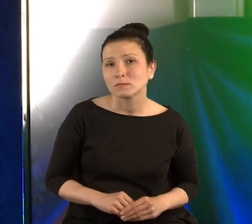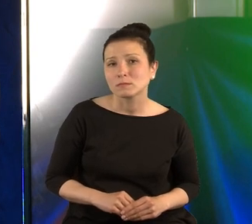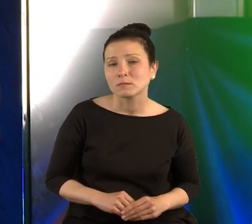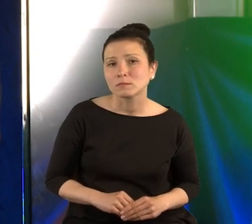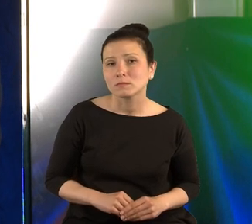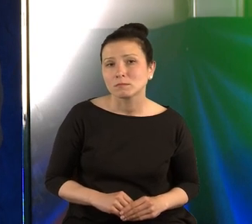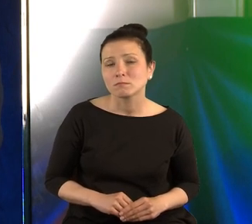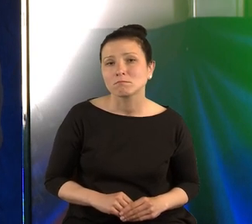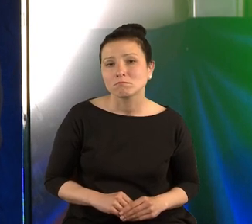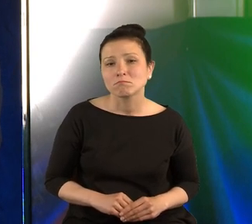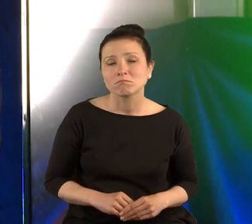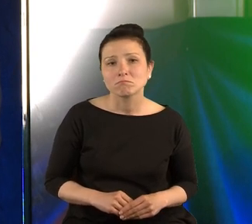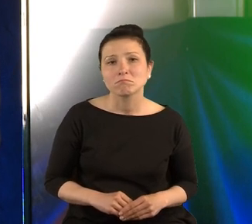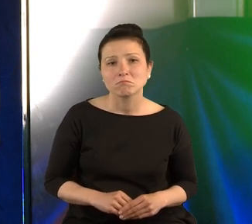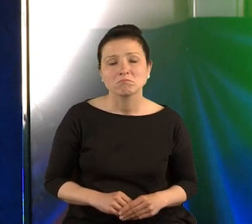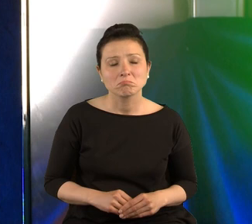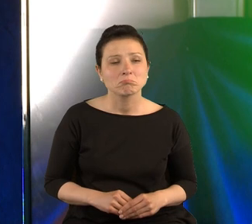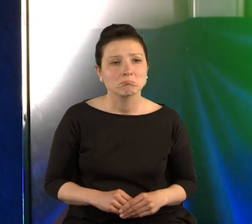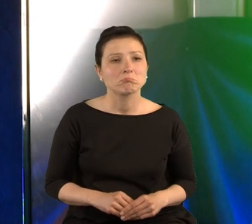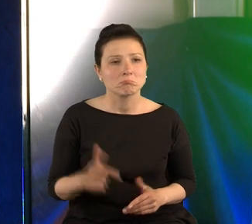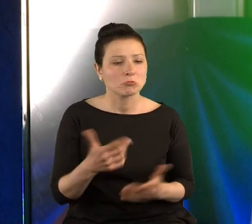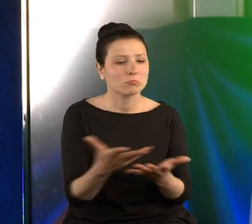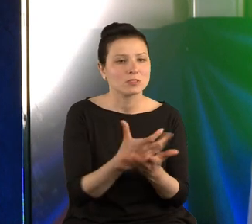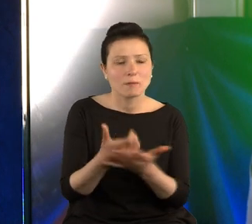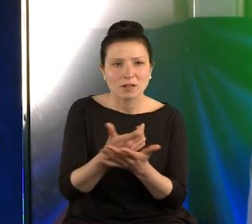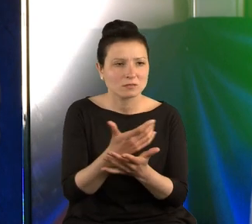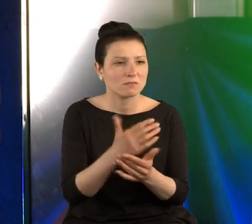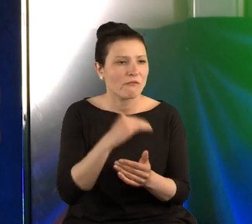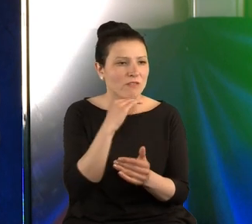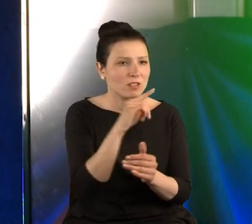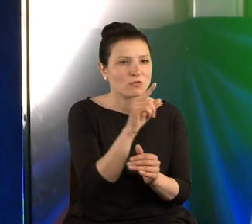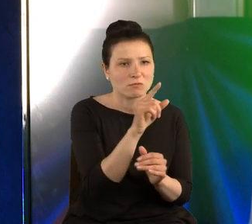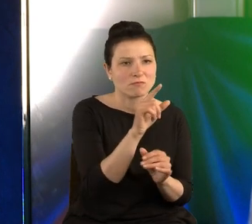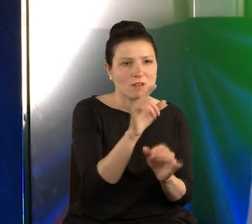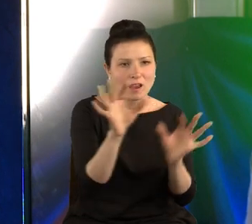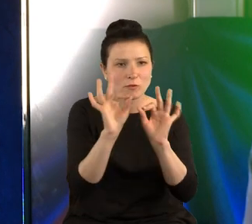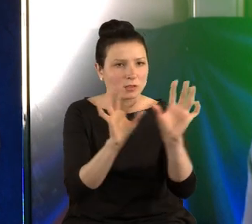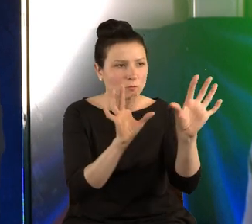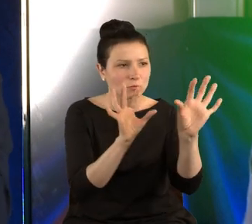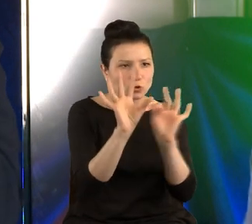wystarczającą ilość informacji o otoczeniu, żeby przeżyć.